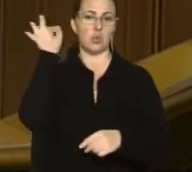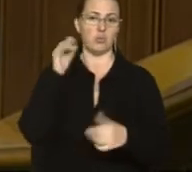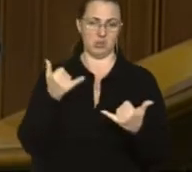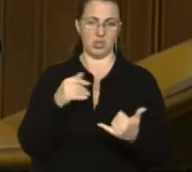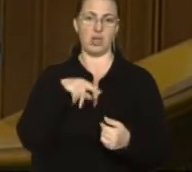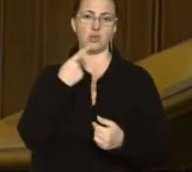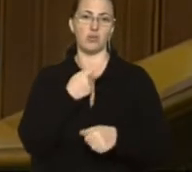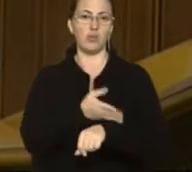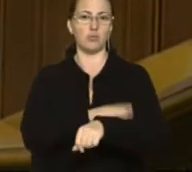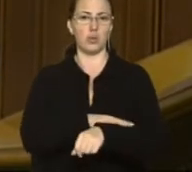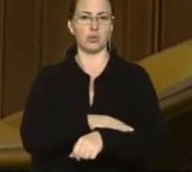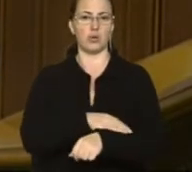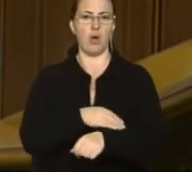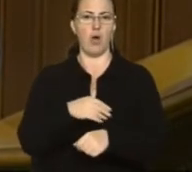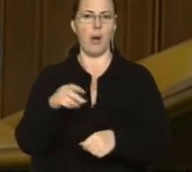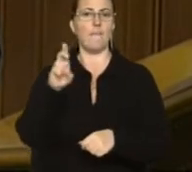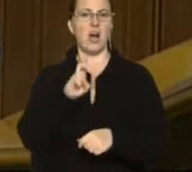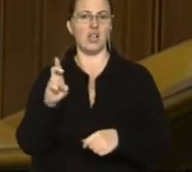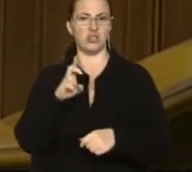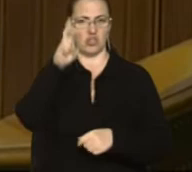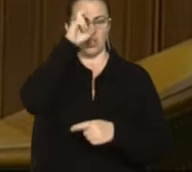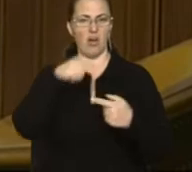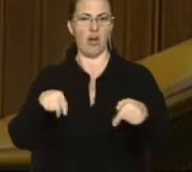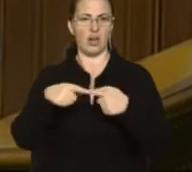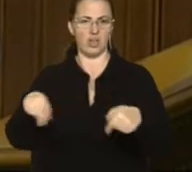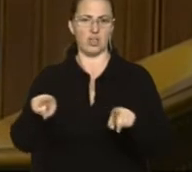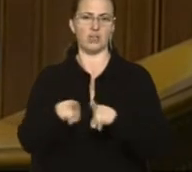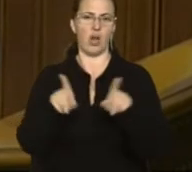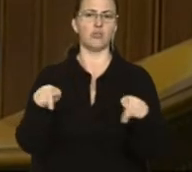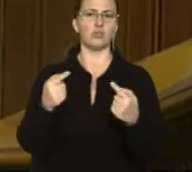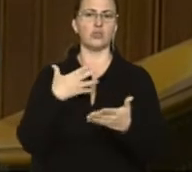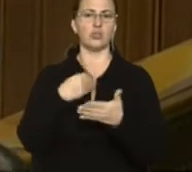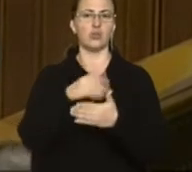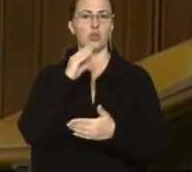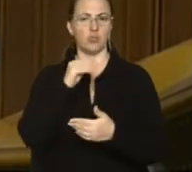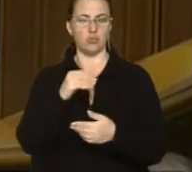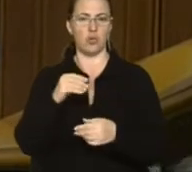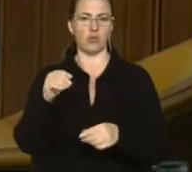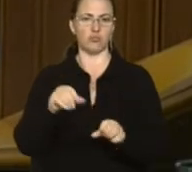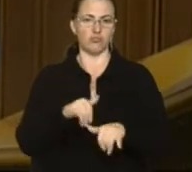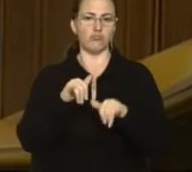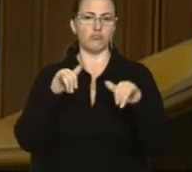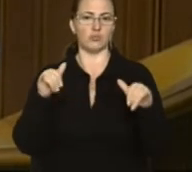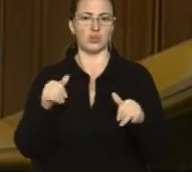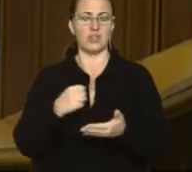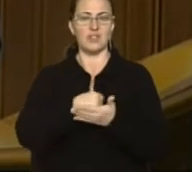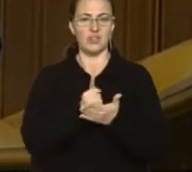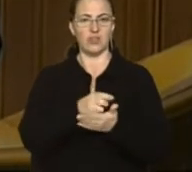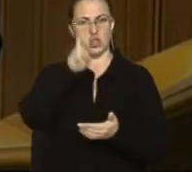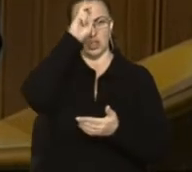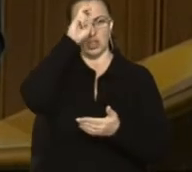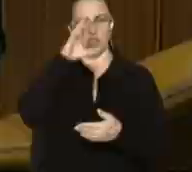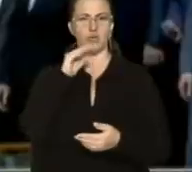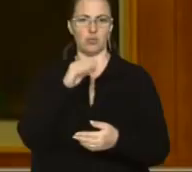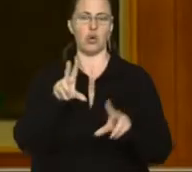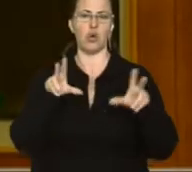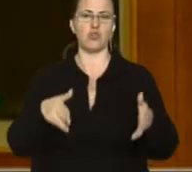Балтійські країни відновили свої мови, успішно процвітають. Затвердження державної мови – це шлях до щасливого життя